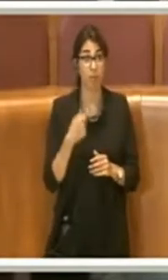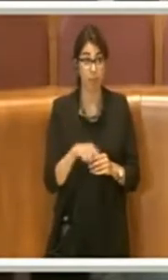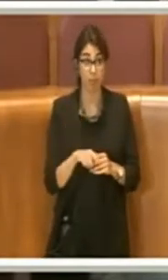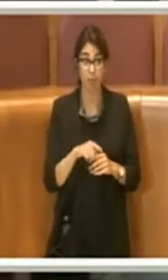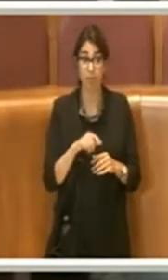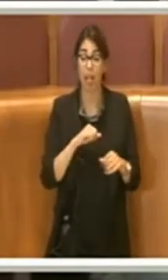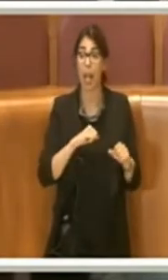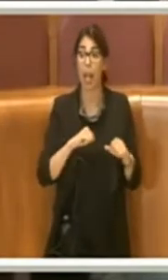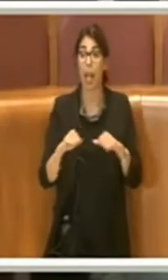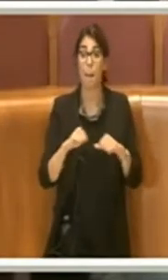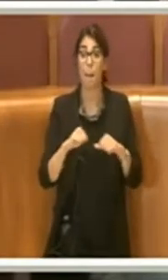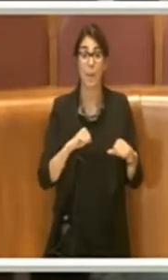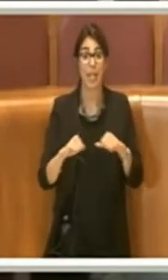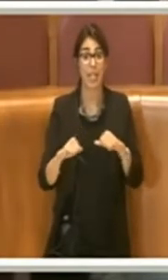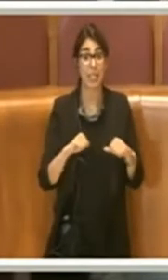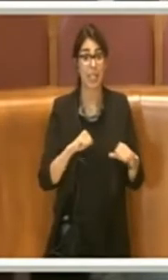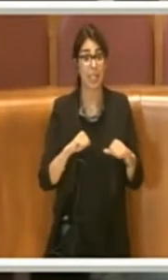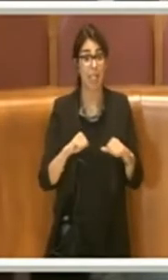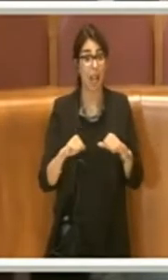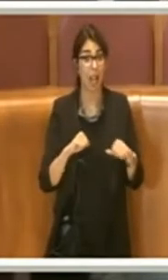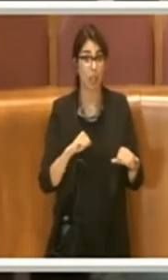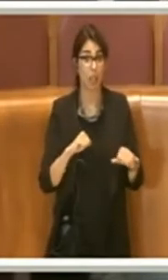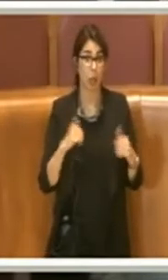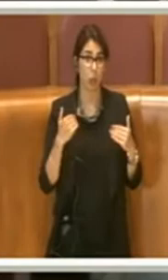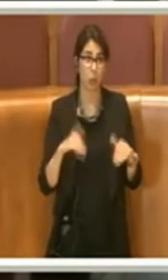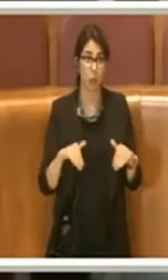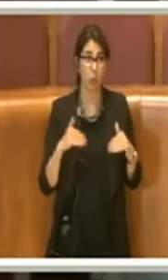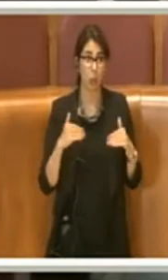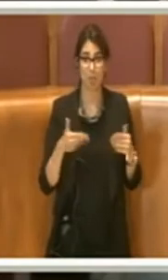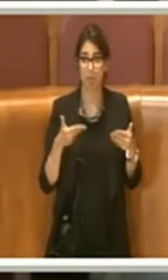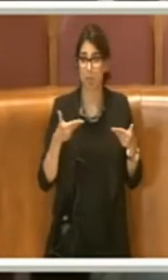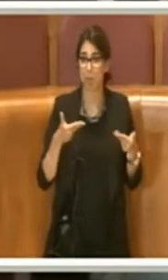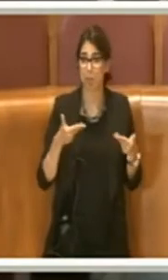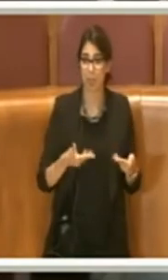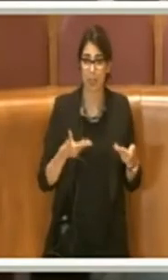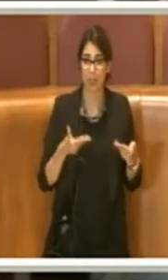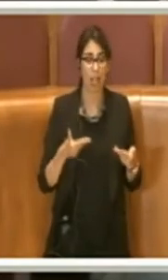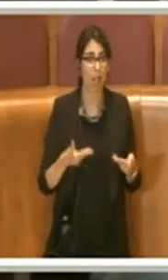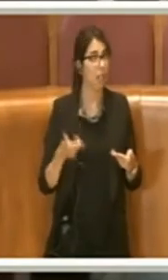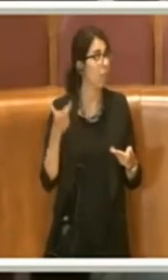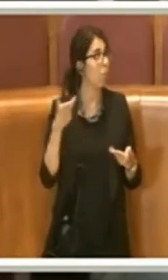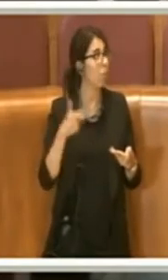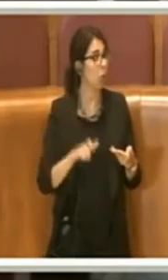fatto tremendamente importante, perché da una parte